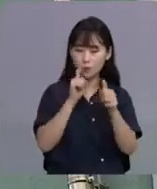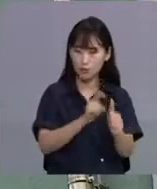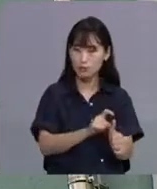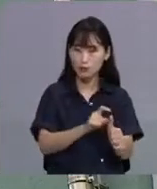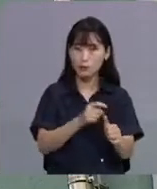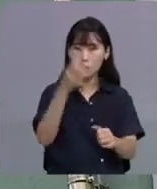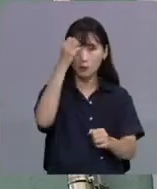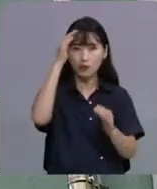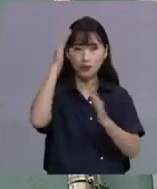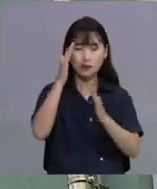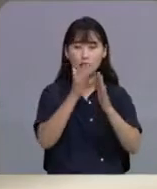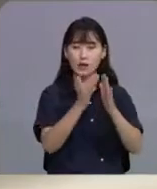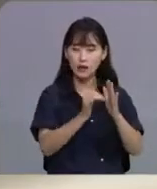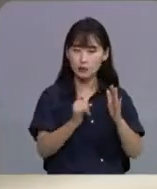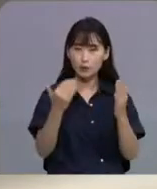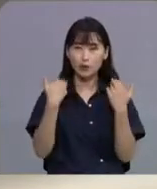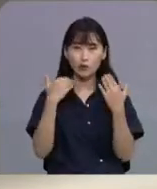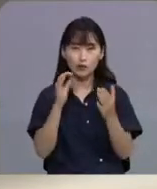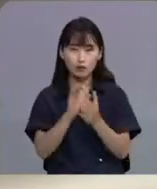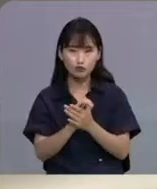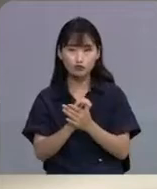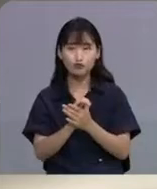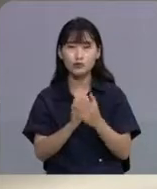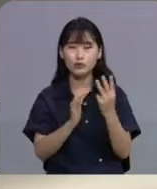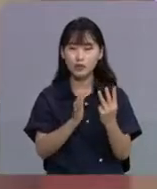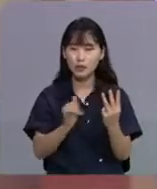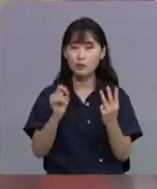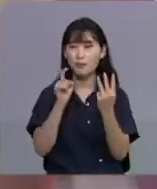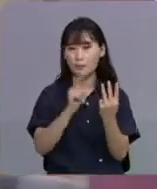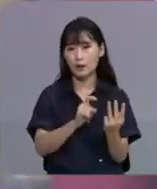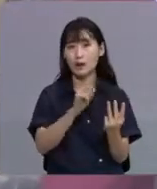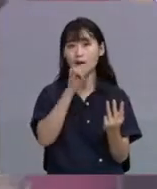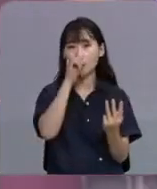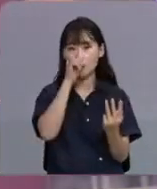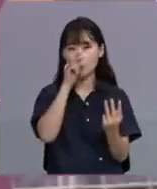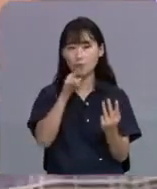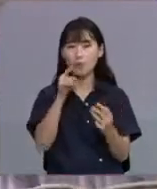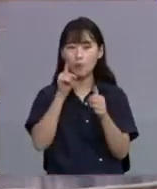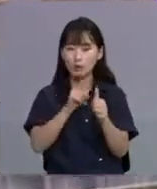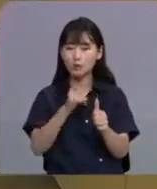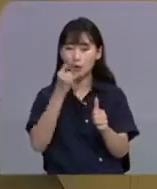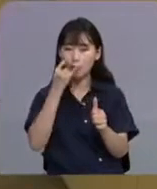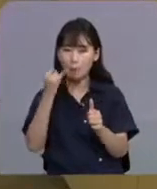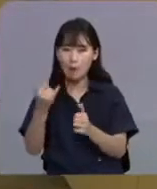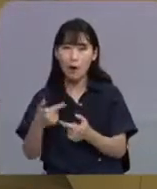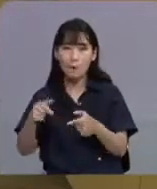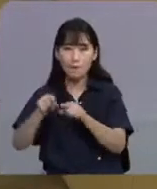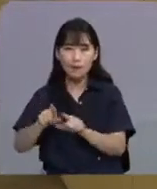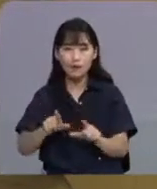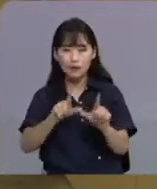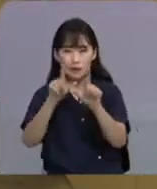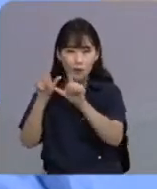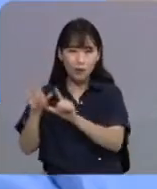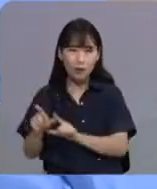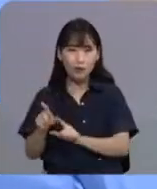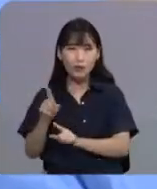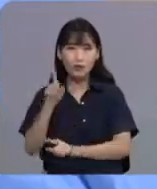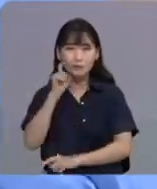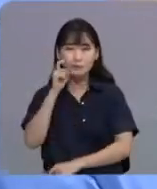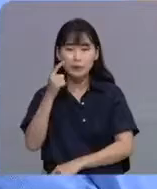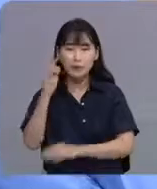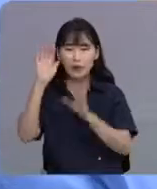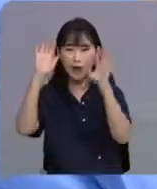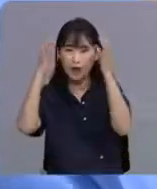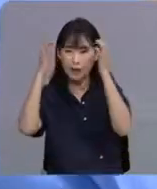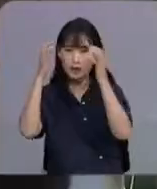가족 3명과 학교 친구 3명이 잇따라 감염됐고 확진된 어머니와 병원에서 함께 생활한 11개월된 아기도 양성으로